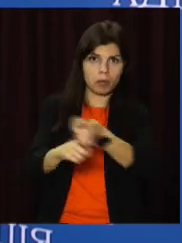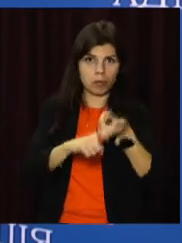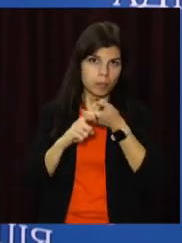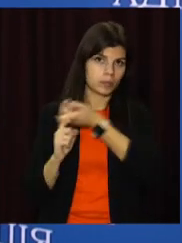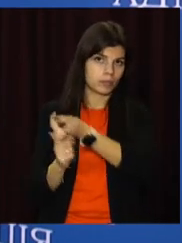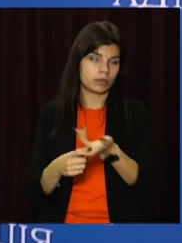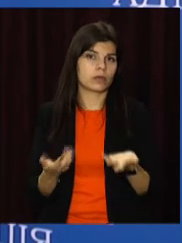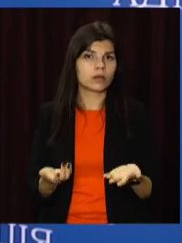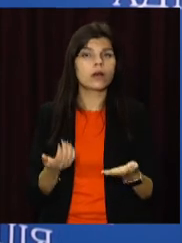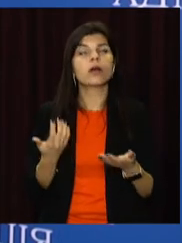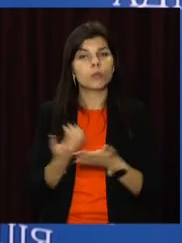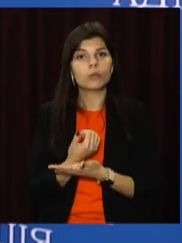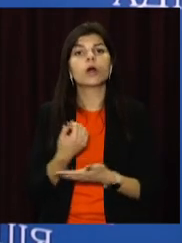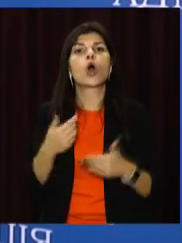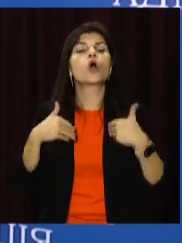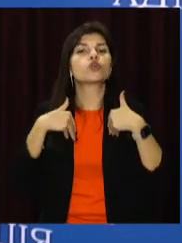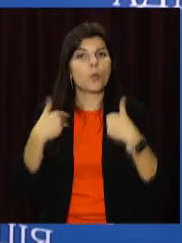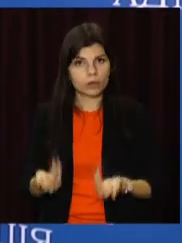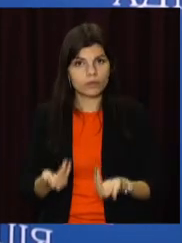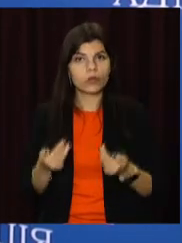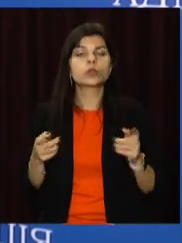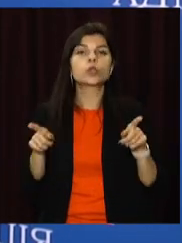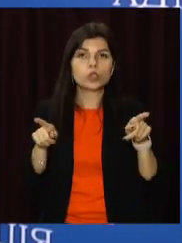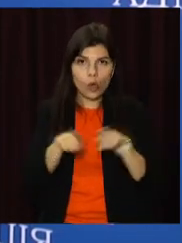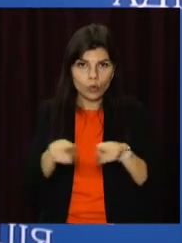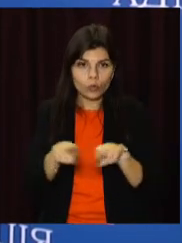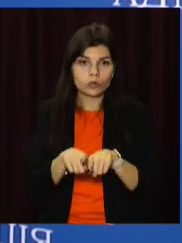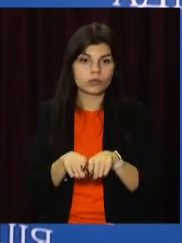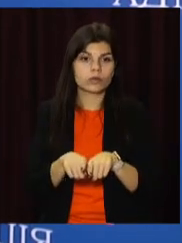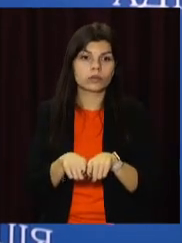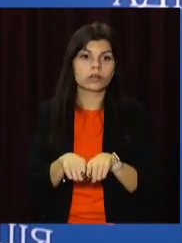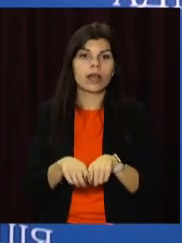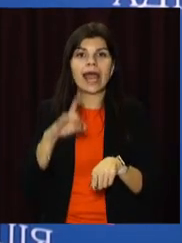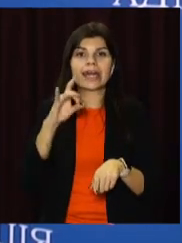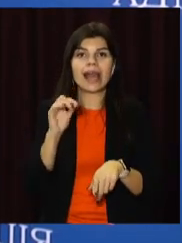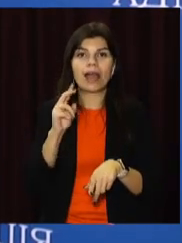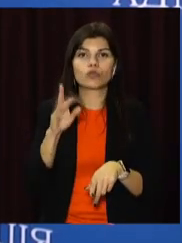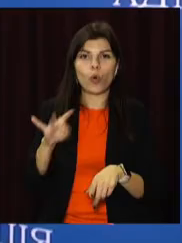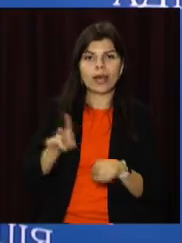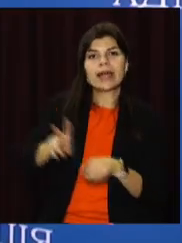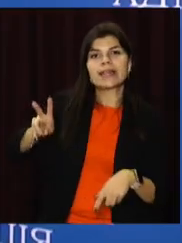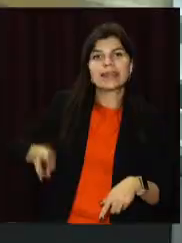ректорам навчальних закладів провести відповідні перевірки.